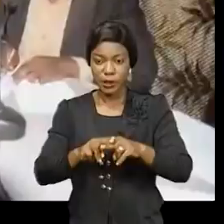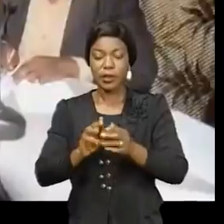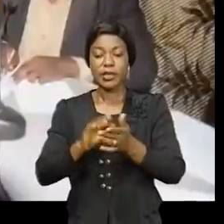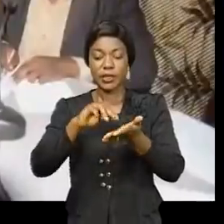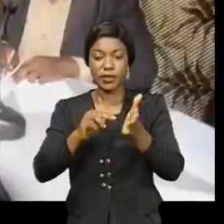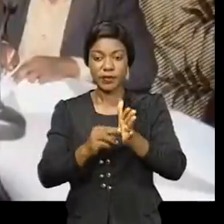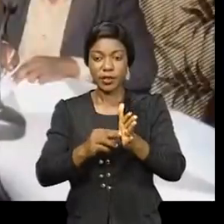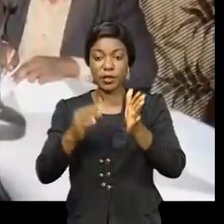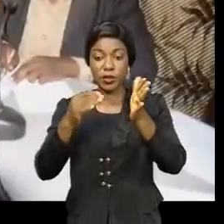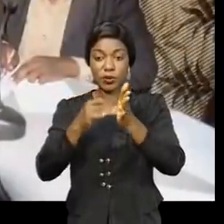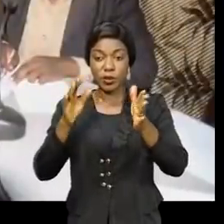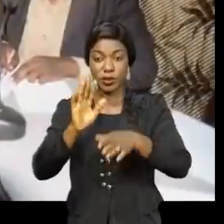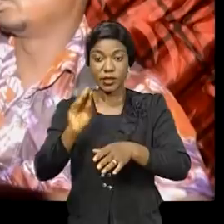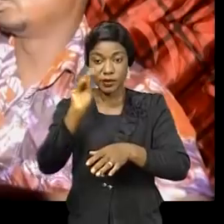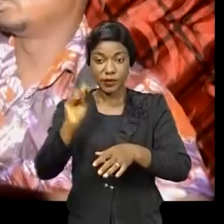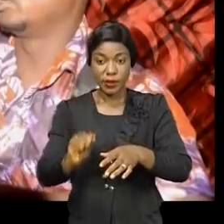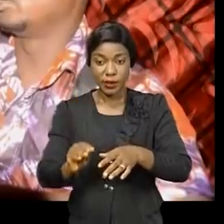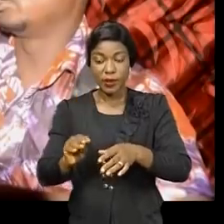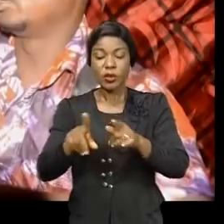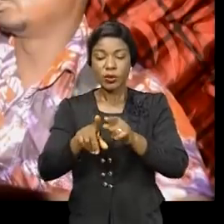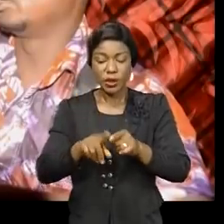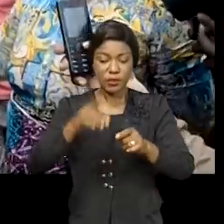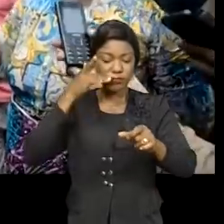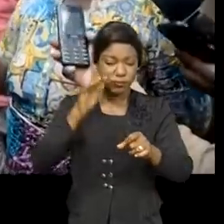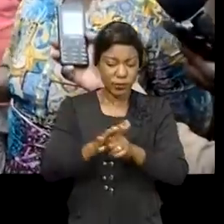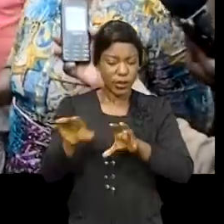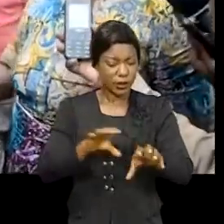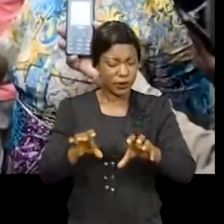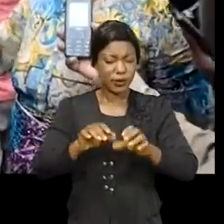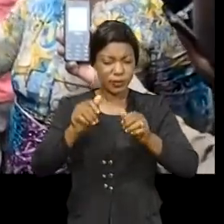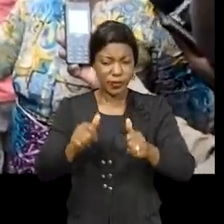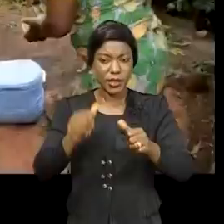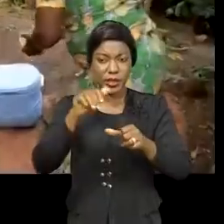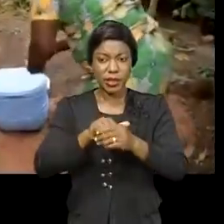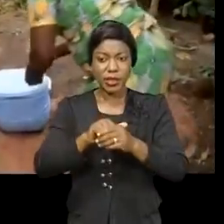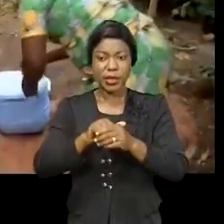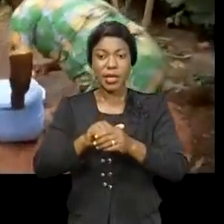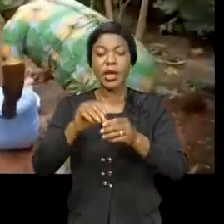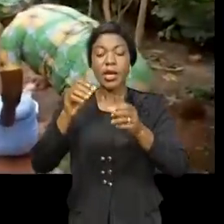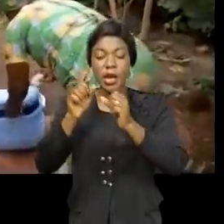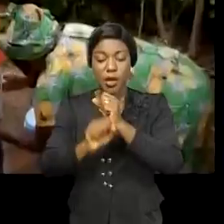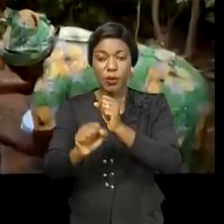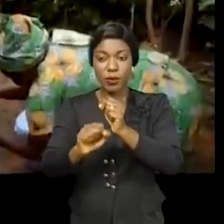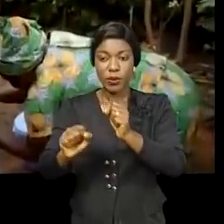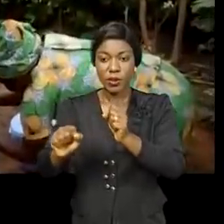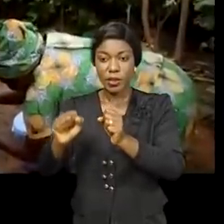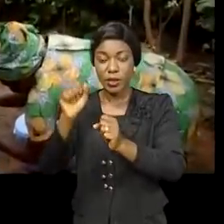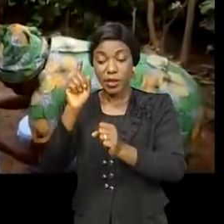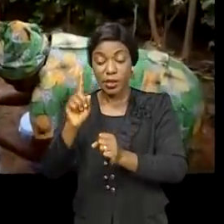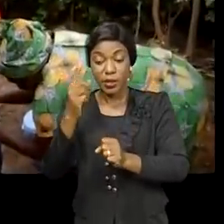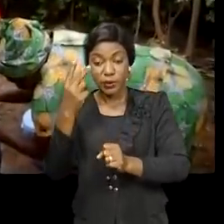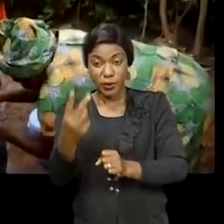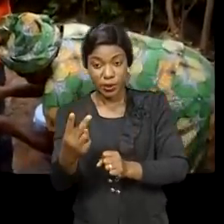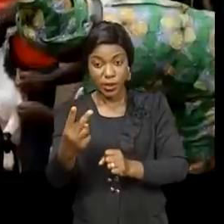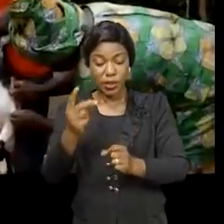,9%. La réalisation de cette importante activité s'inscrit dans le cadre de la composante 1-2 relative